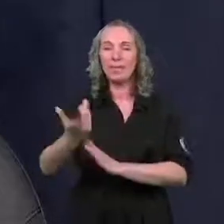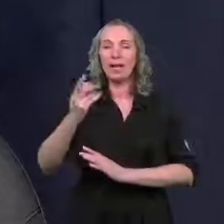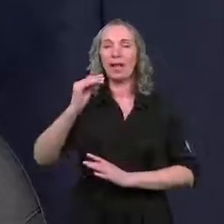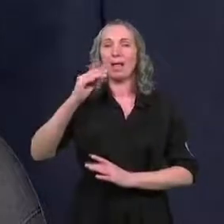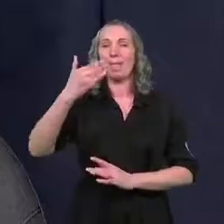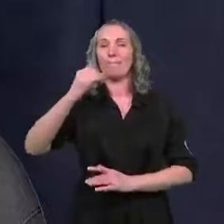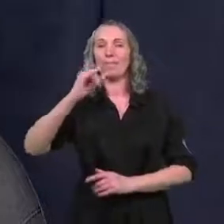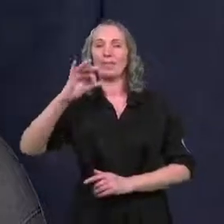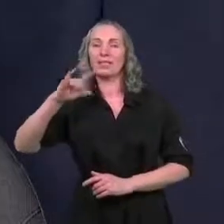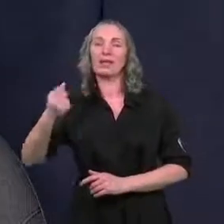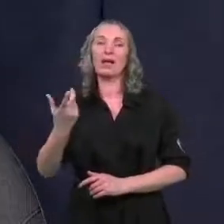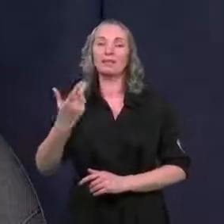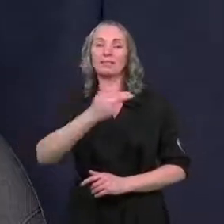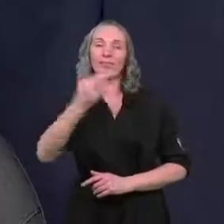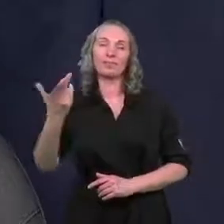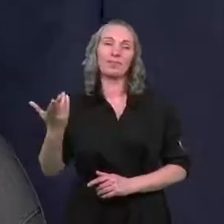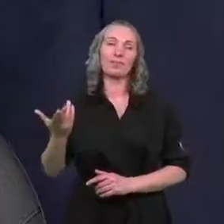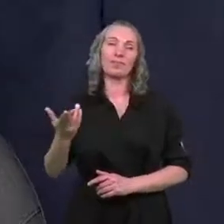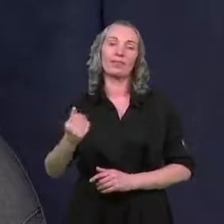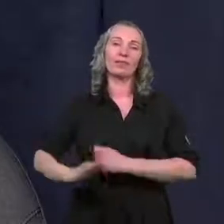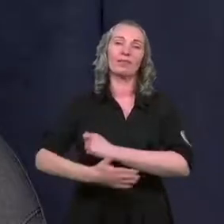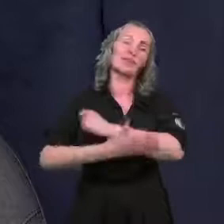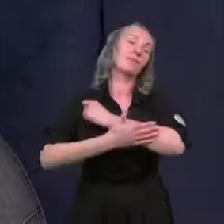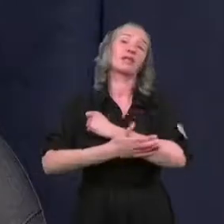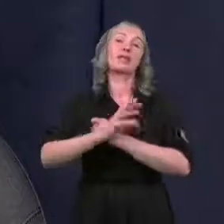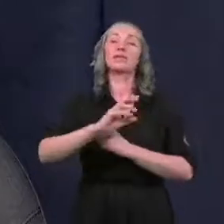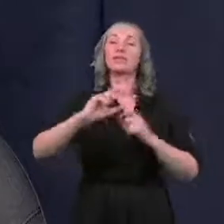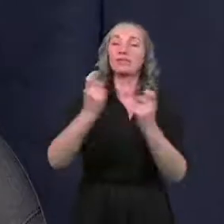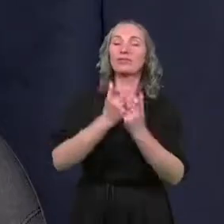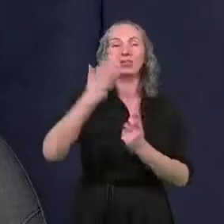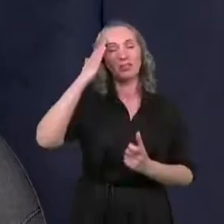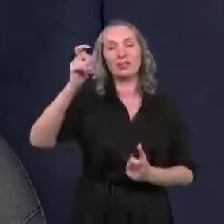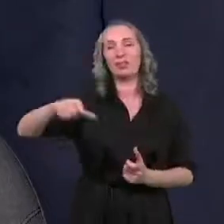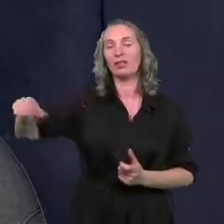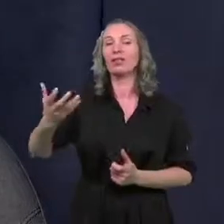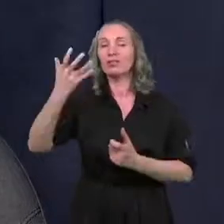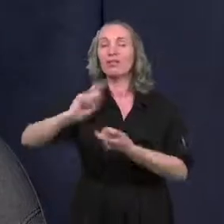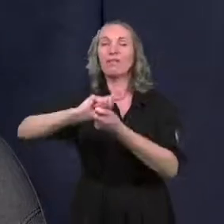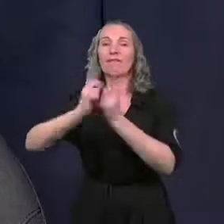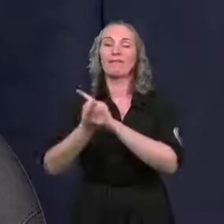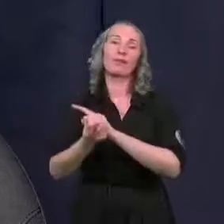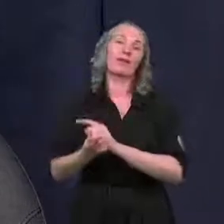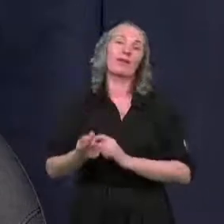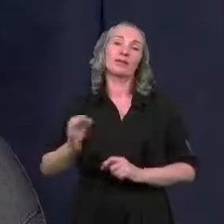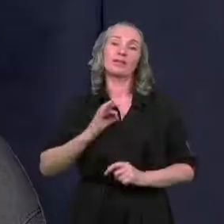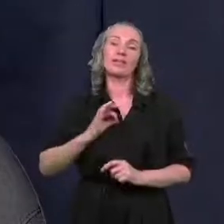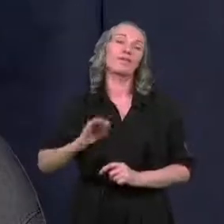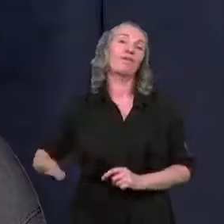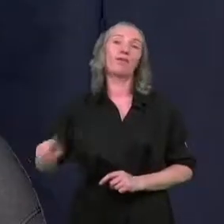Dedykujemy programy wspierające tych wszystkich mieszkańców, którzy chcą wymienić swoje